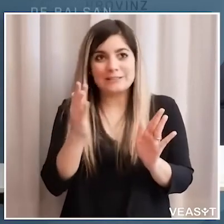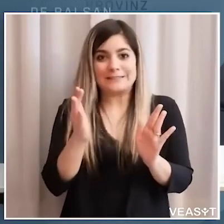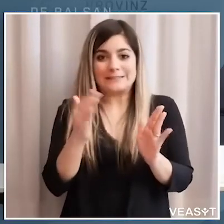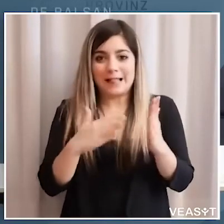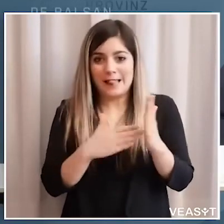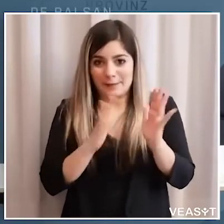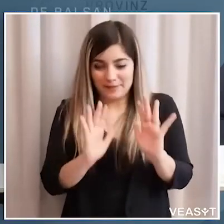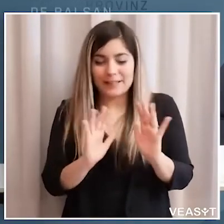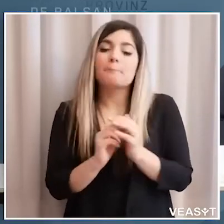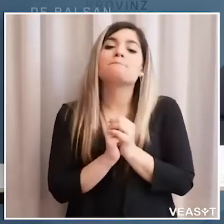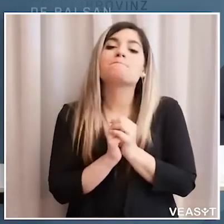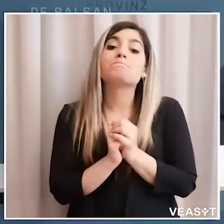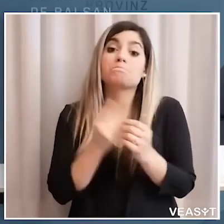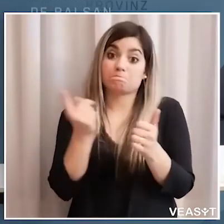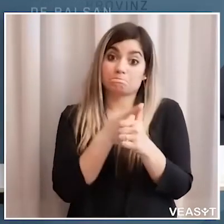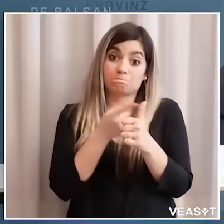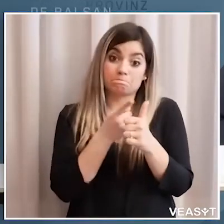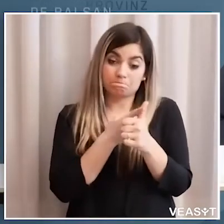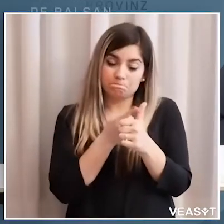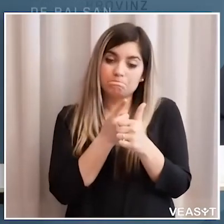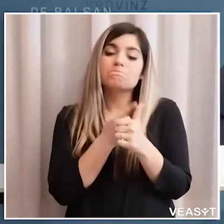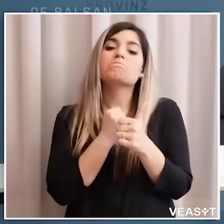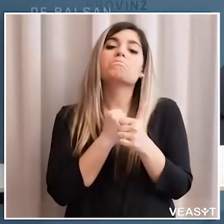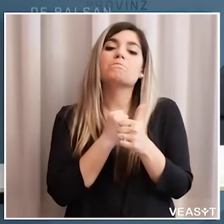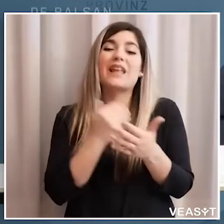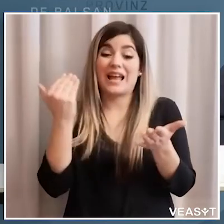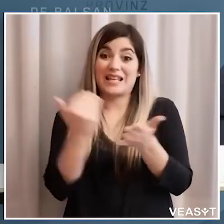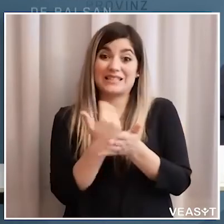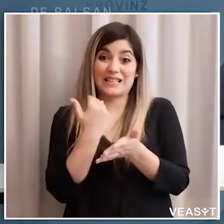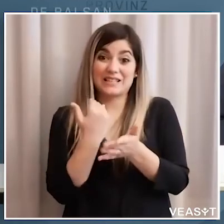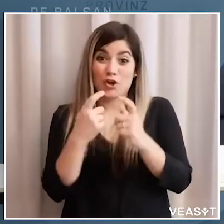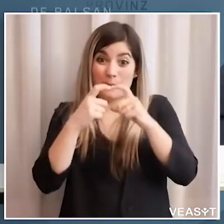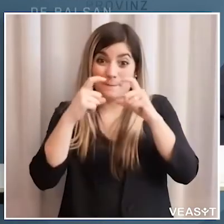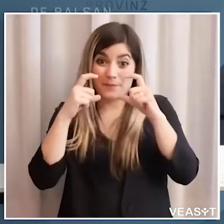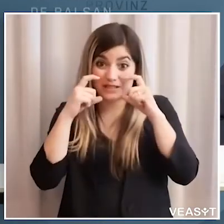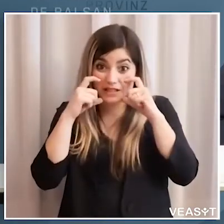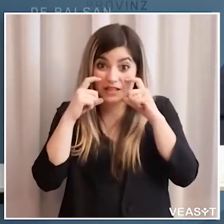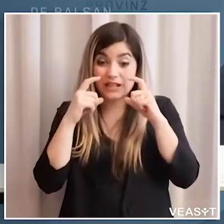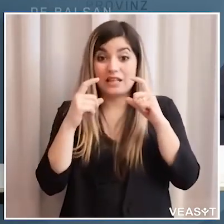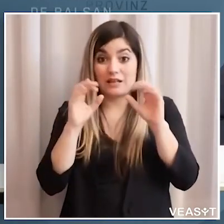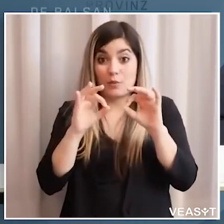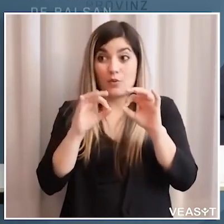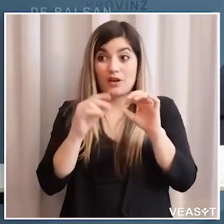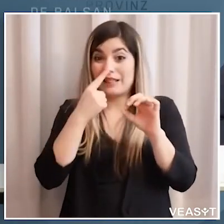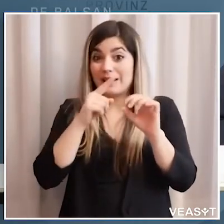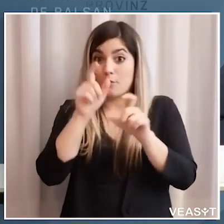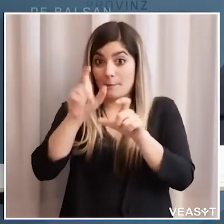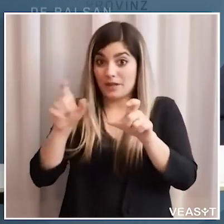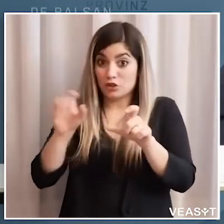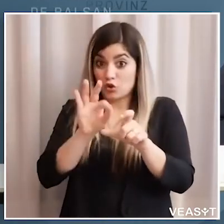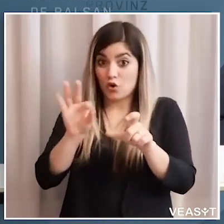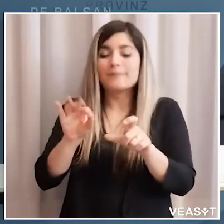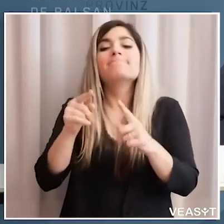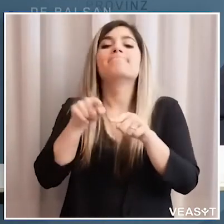mie conoscenze innanzitutto per quanto riguarda questo esonero di determinati gruppi di persone questo